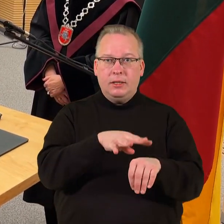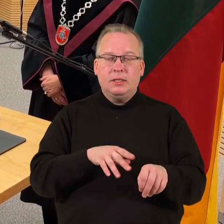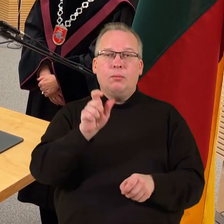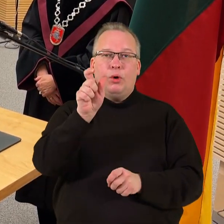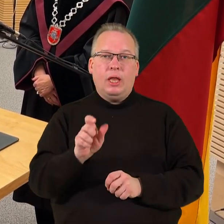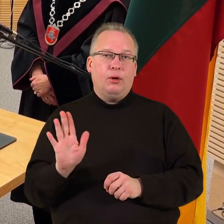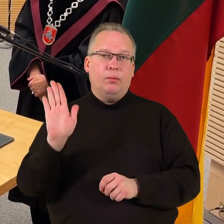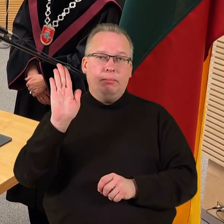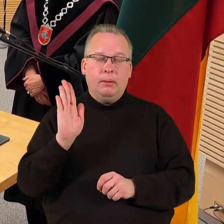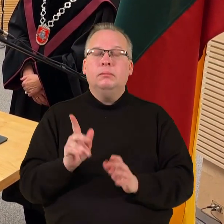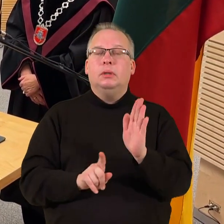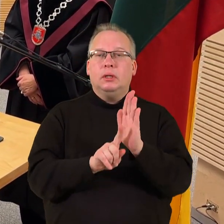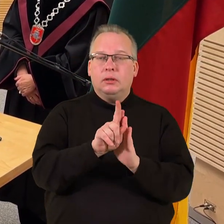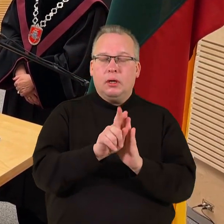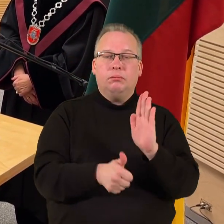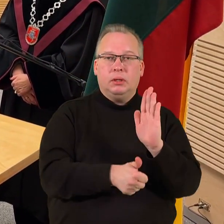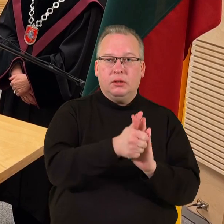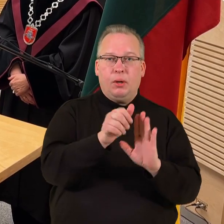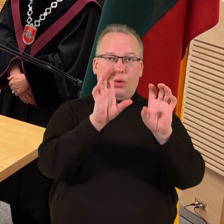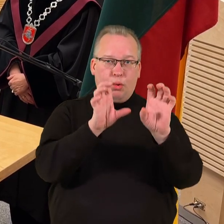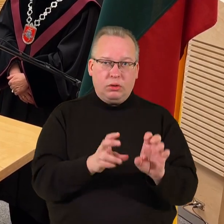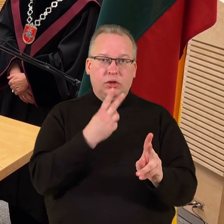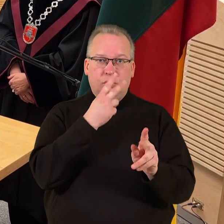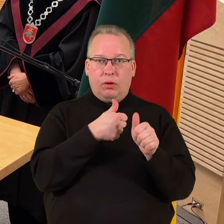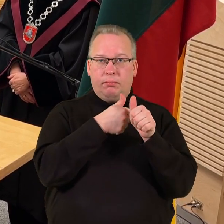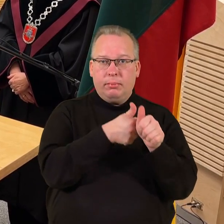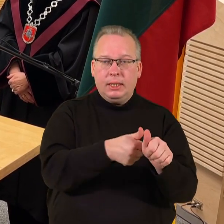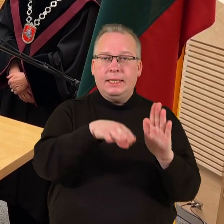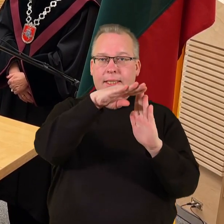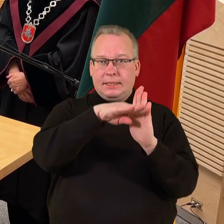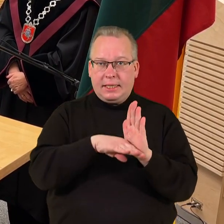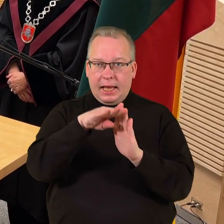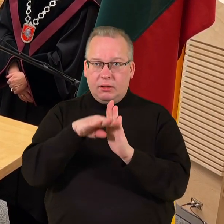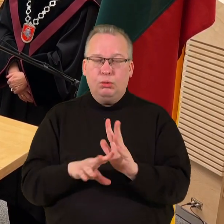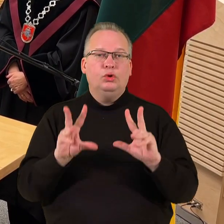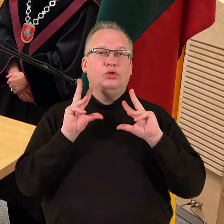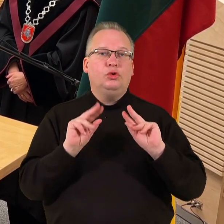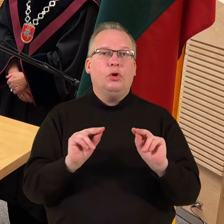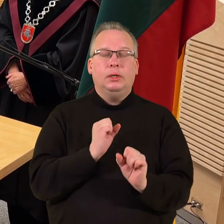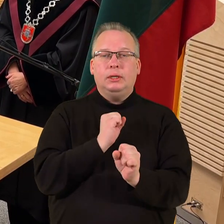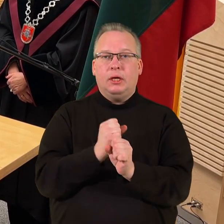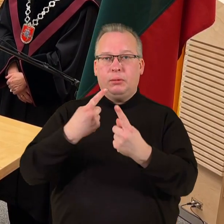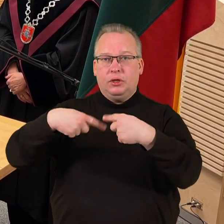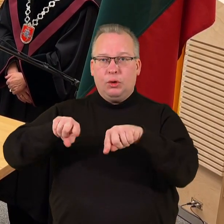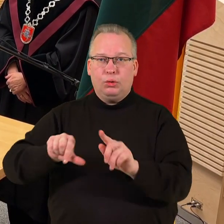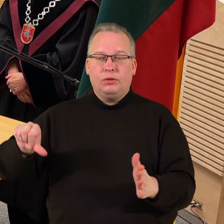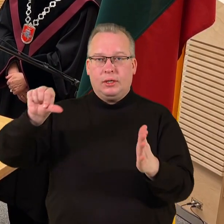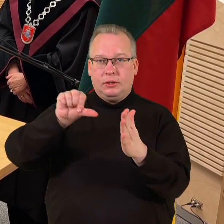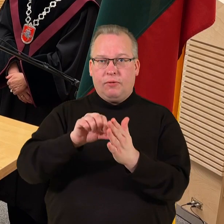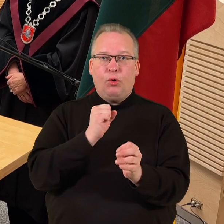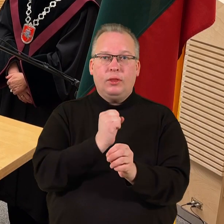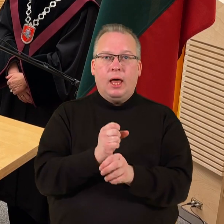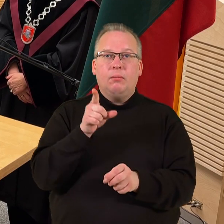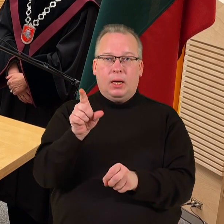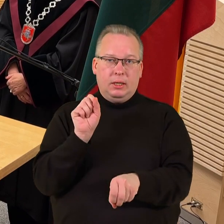priesaikos jam kyla paryga gerbti ir vykdyti Konstituciją, laikytis įstatymų, sažininkai vykdyti tautos atstovų parygas, kaip